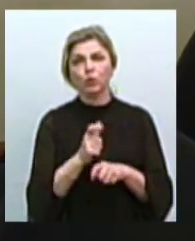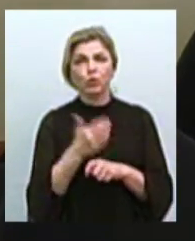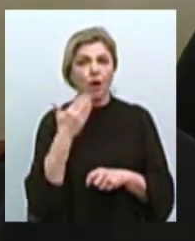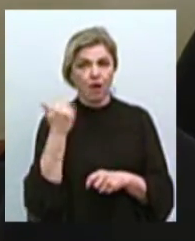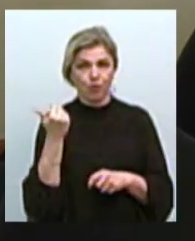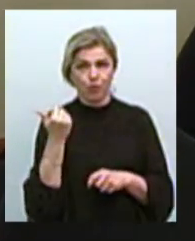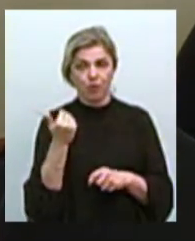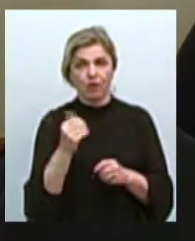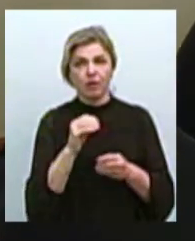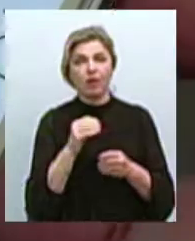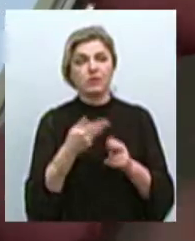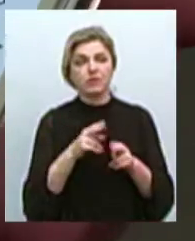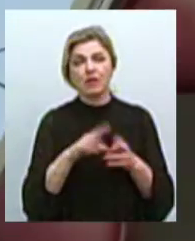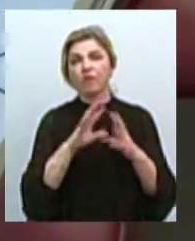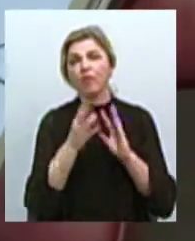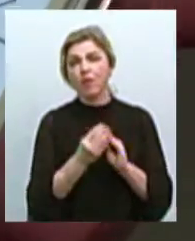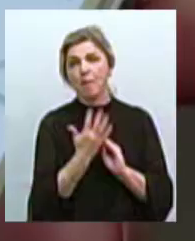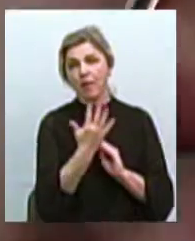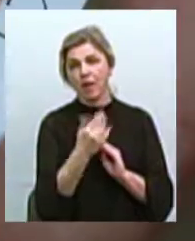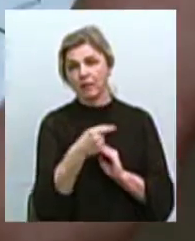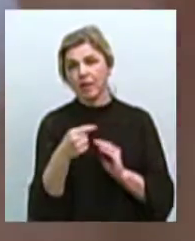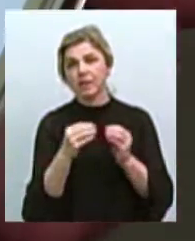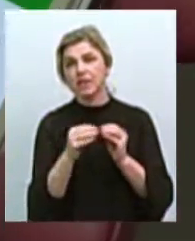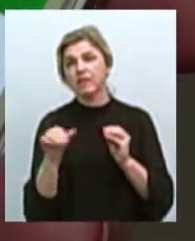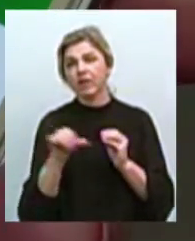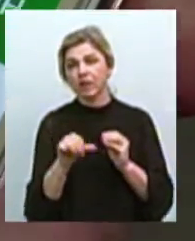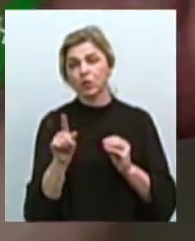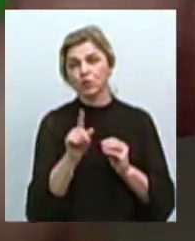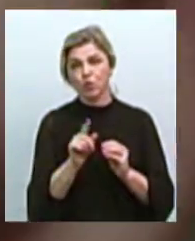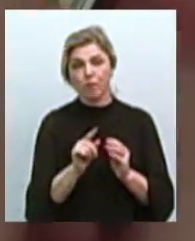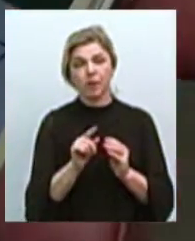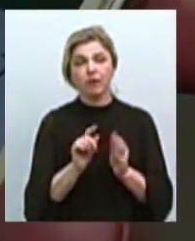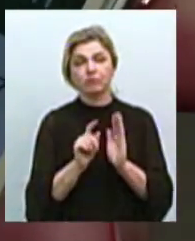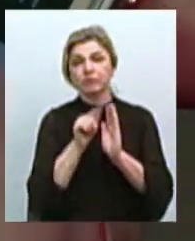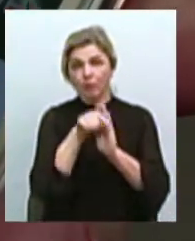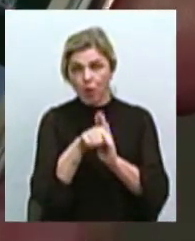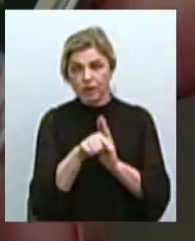Це складає майже 5-10 хвилин для того, щоб зайти на цей ресурс.